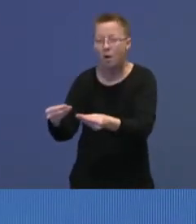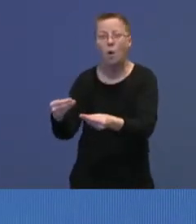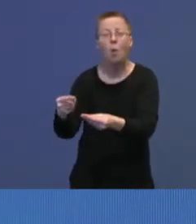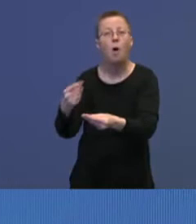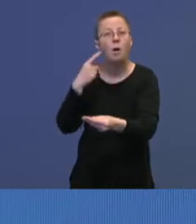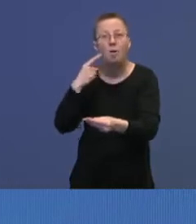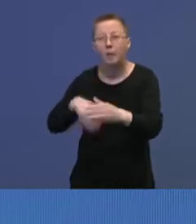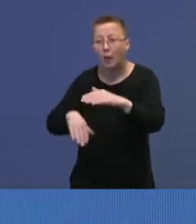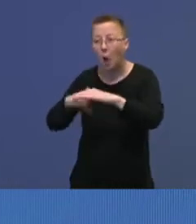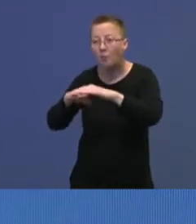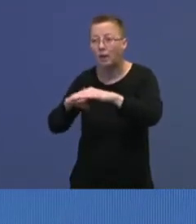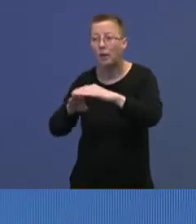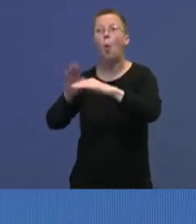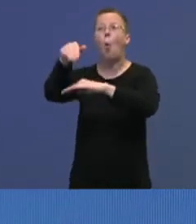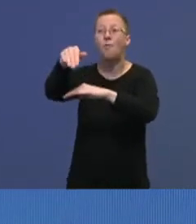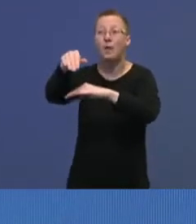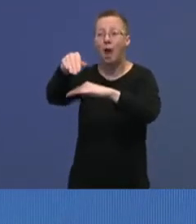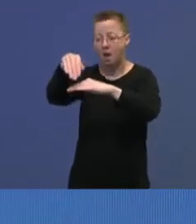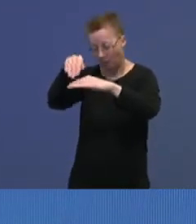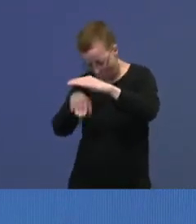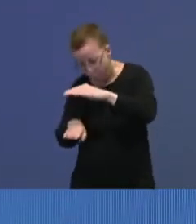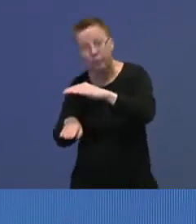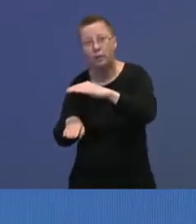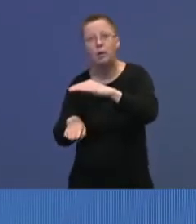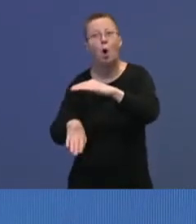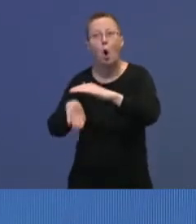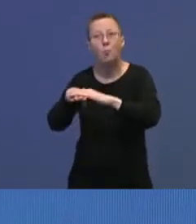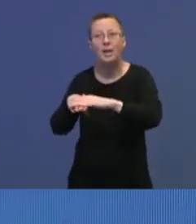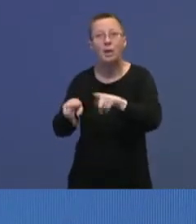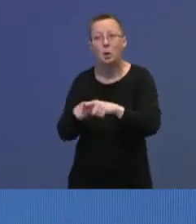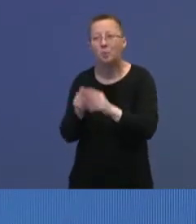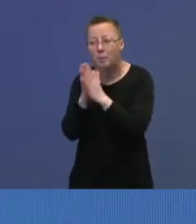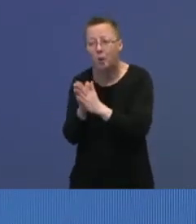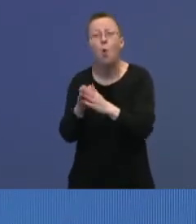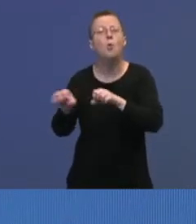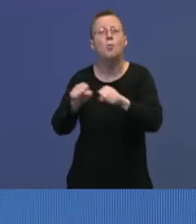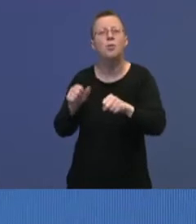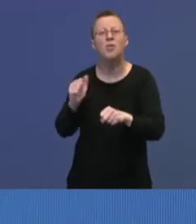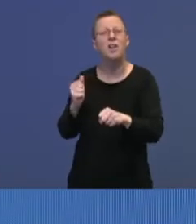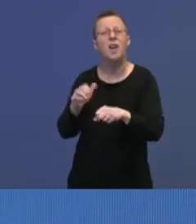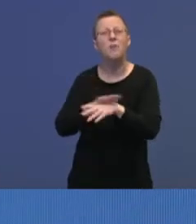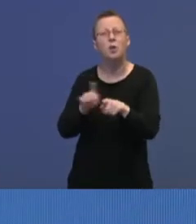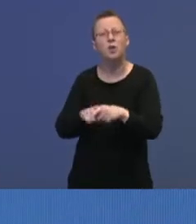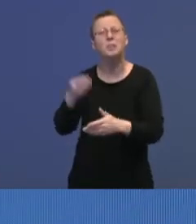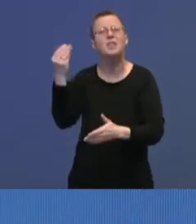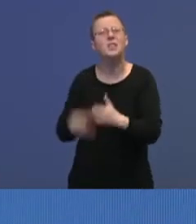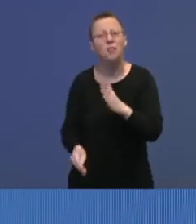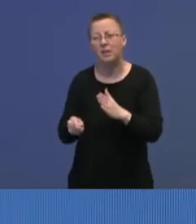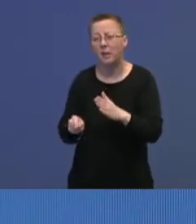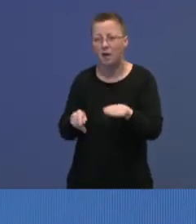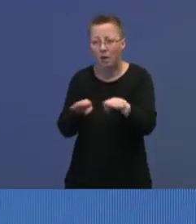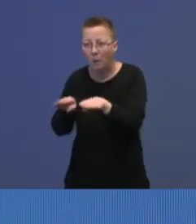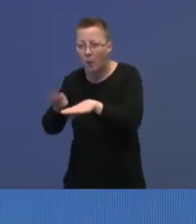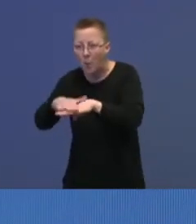tallet bli oppfylt, det kan bli overoppfylt, eller det kan ikke bli nådd. Og en kommune skal ikke straffes for å ha gjort en tilretteleggelse